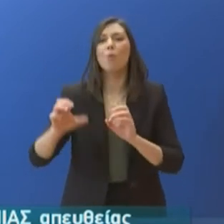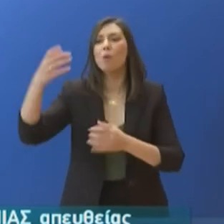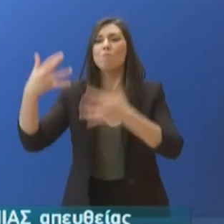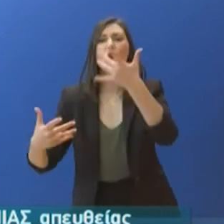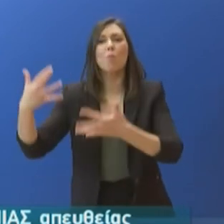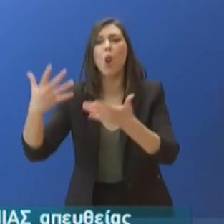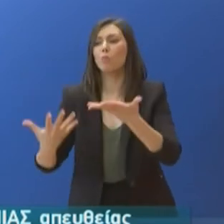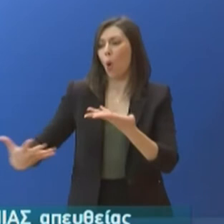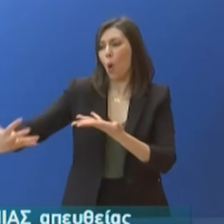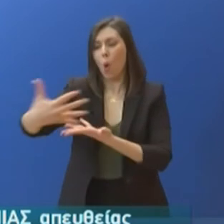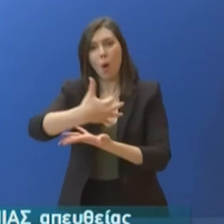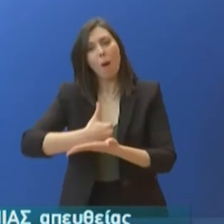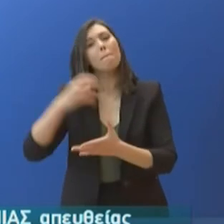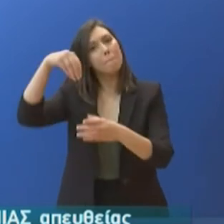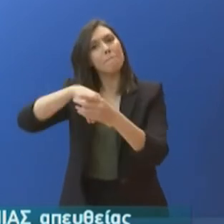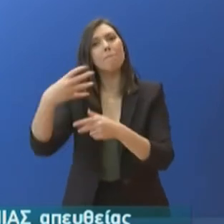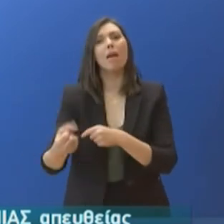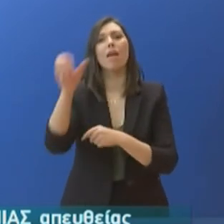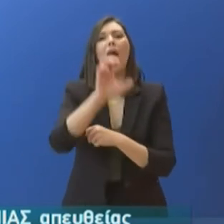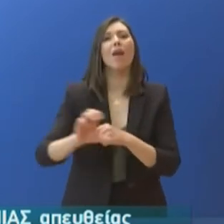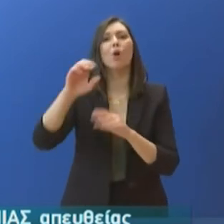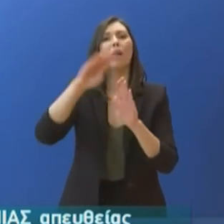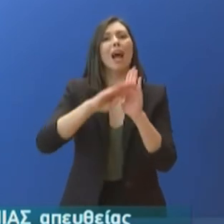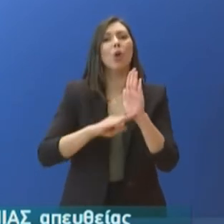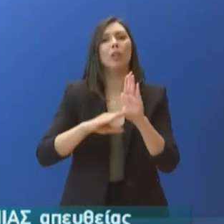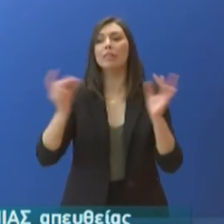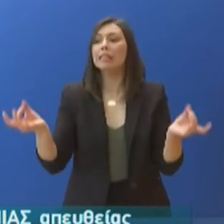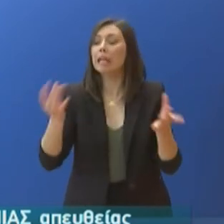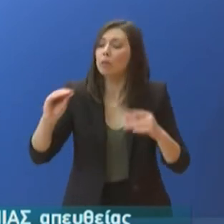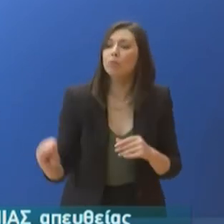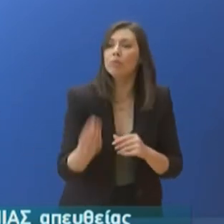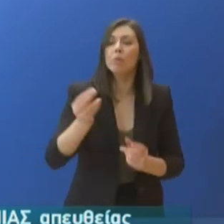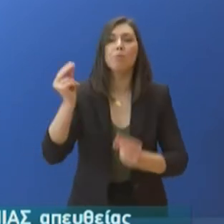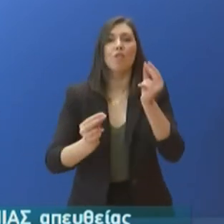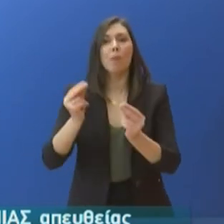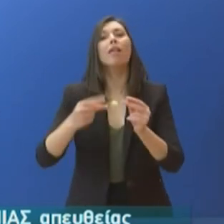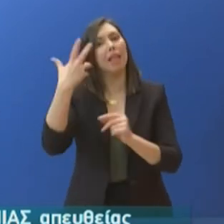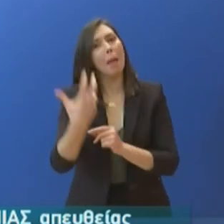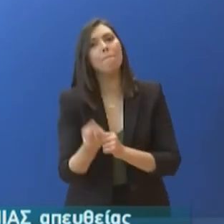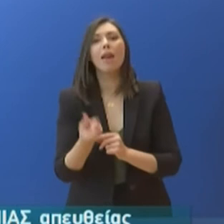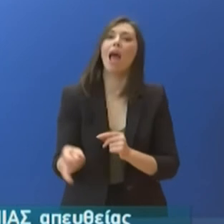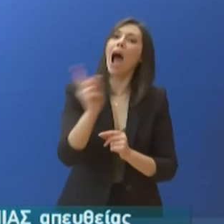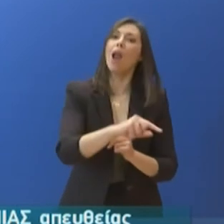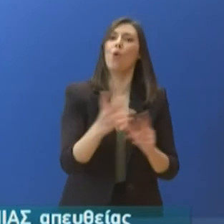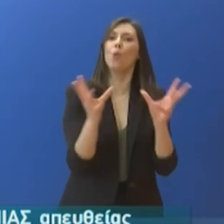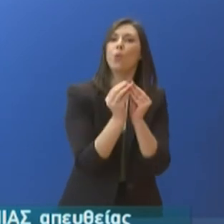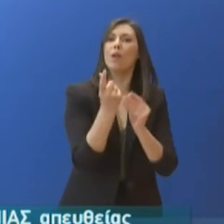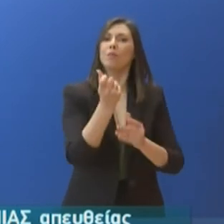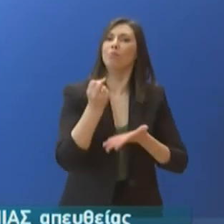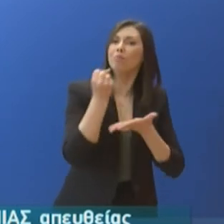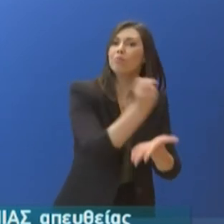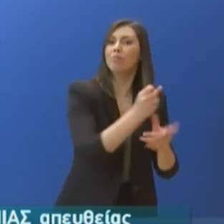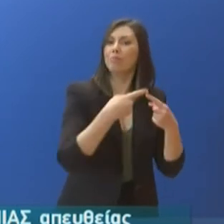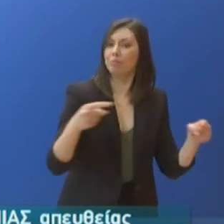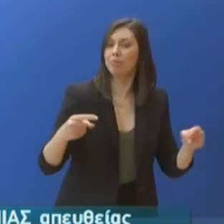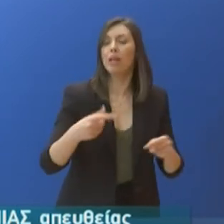έκτακτες περιστάσεις από τους ευρωπαϊκούς κανόνες. Ήδη έχουμε εξαγγείλει την αναστολή για τέσσερις μήνες της πληρωμής ΦΠΑ